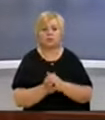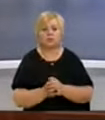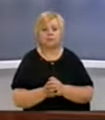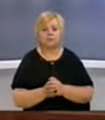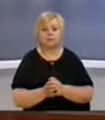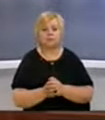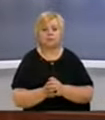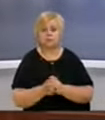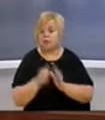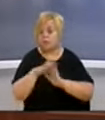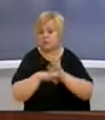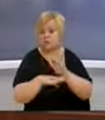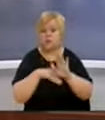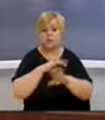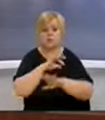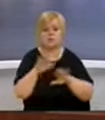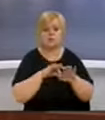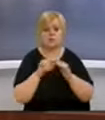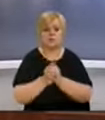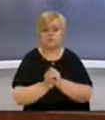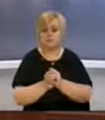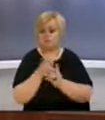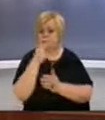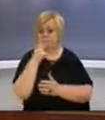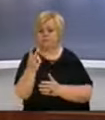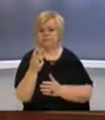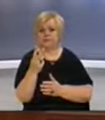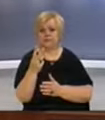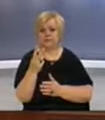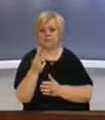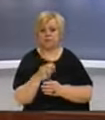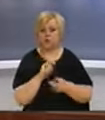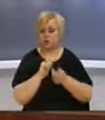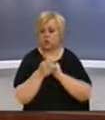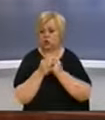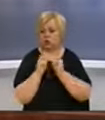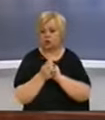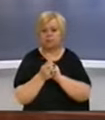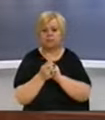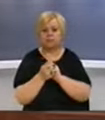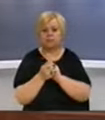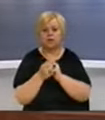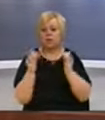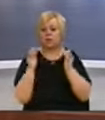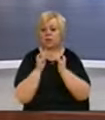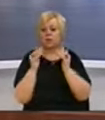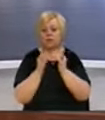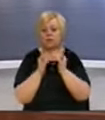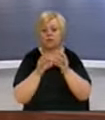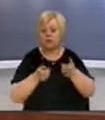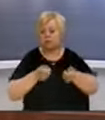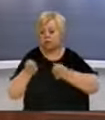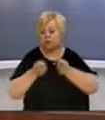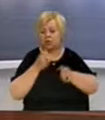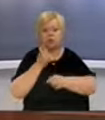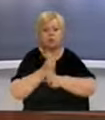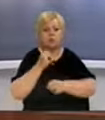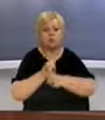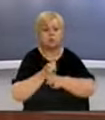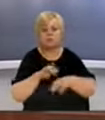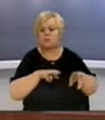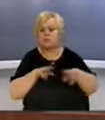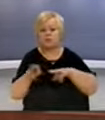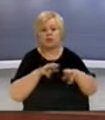Edhe projekt ligjit për prokurorin e shtetit ka parapar një loj dryshimeve të cila do tjenë përputhi të blot me natyre në punës e prokurorve